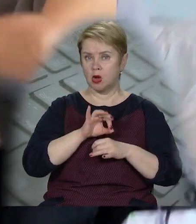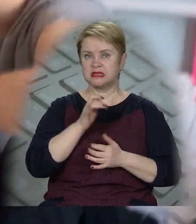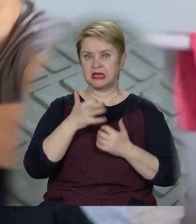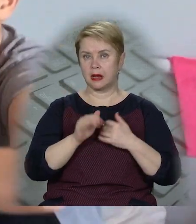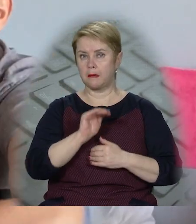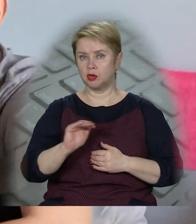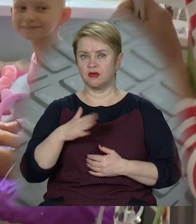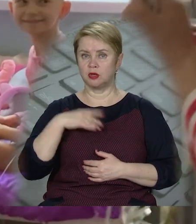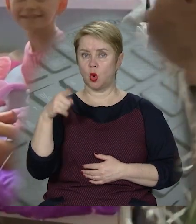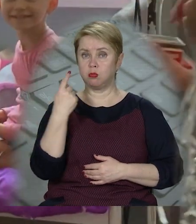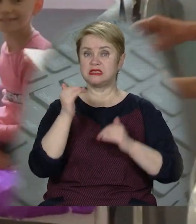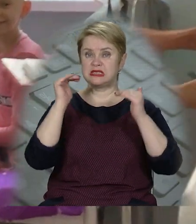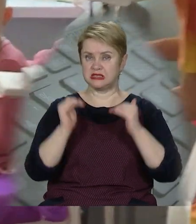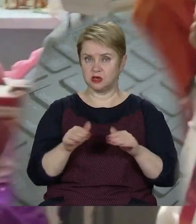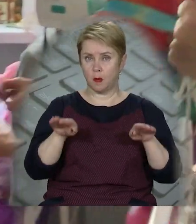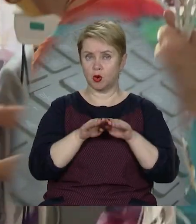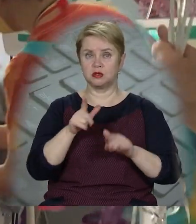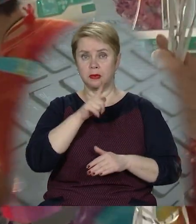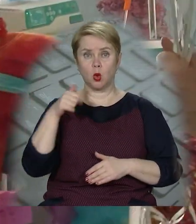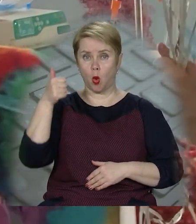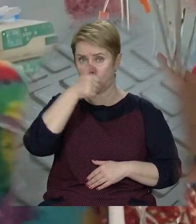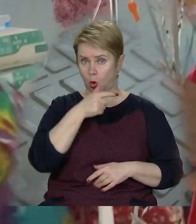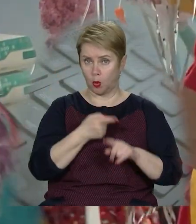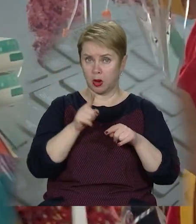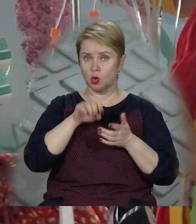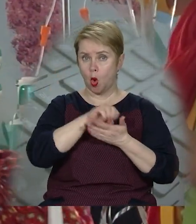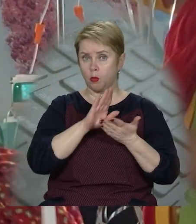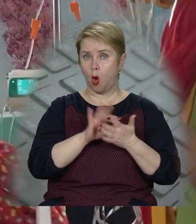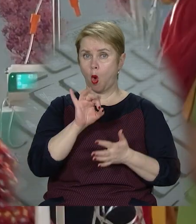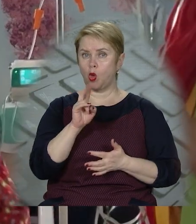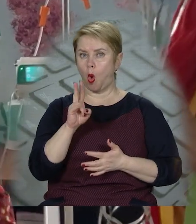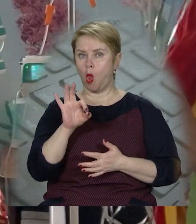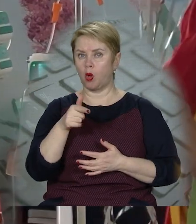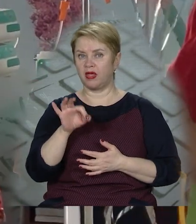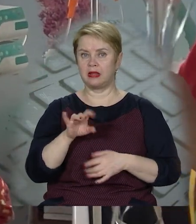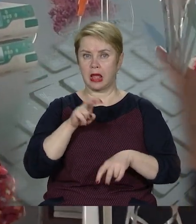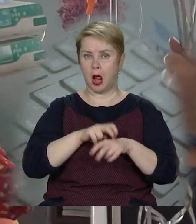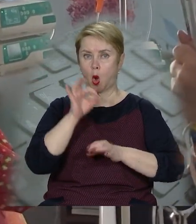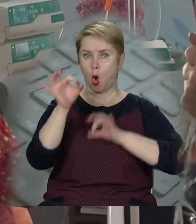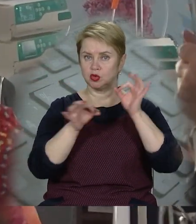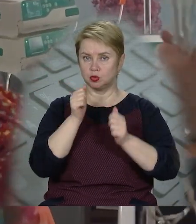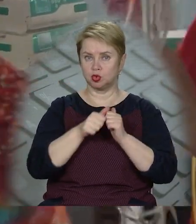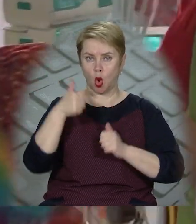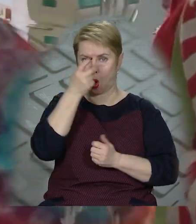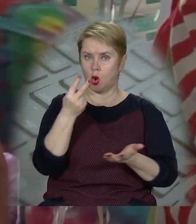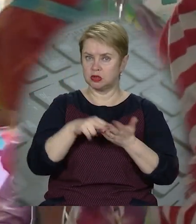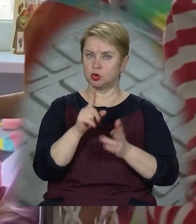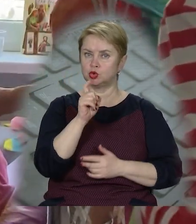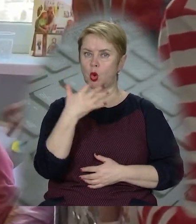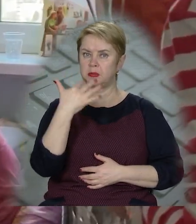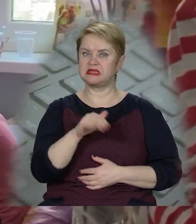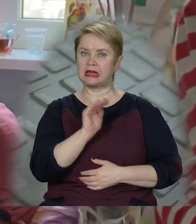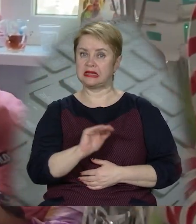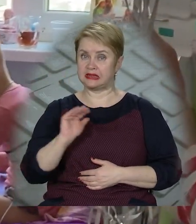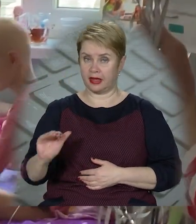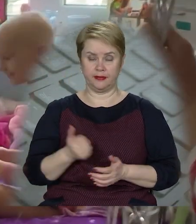серед малечі нашої області знизився у порівнянні з минулим роком. Проте на облік до онкологів лікарні на Космічній щороку стає понад 150